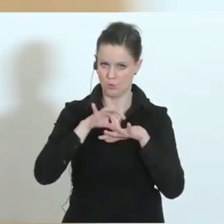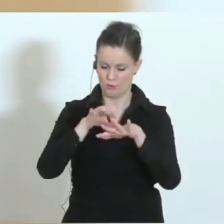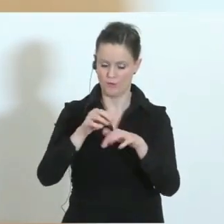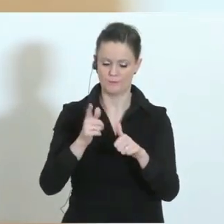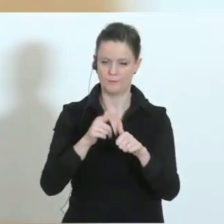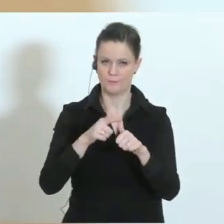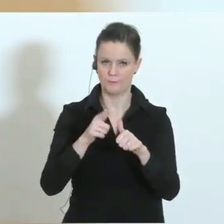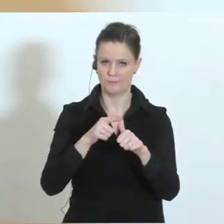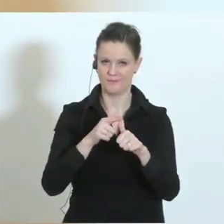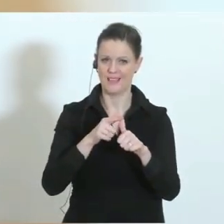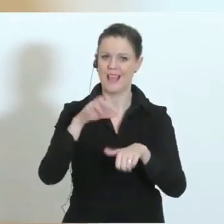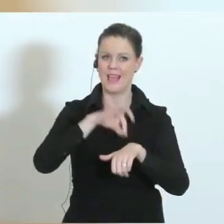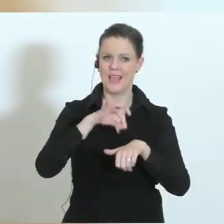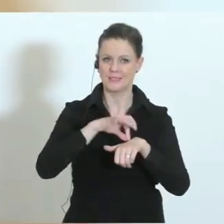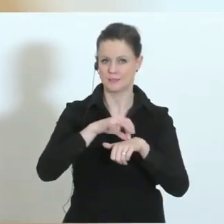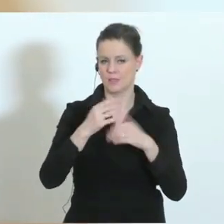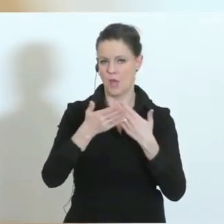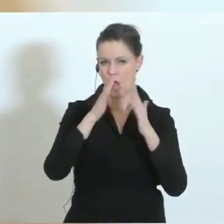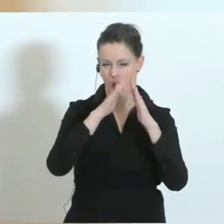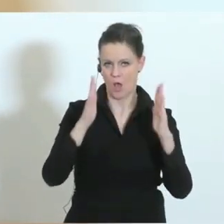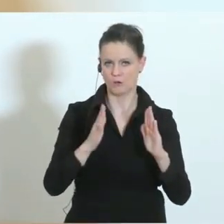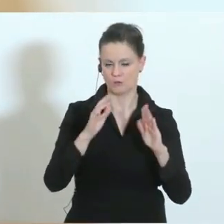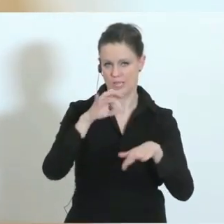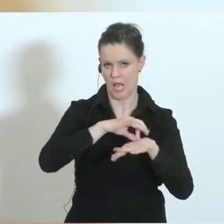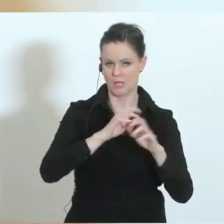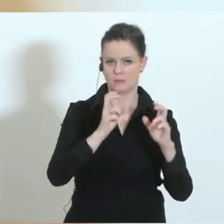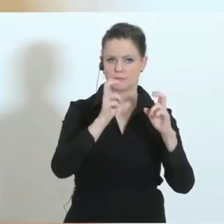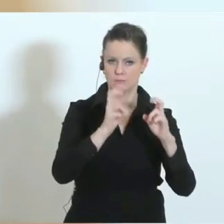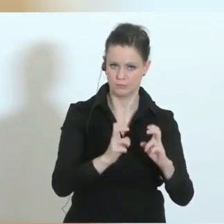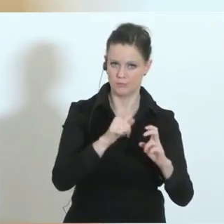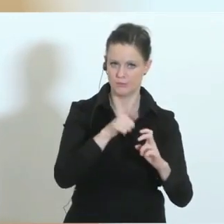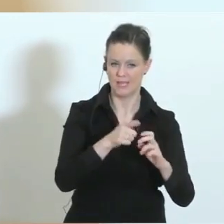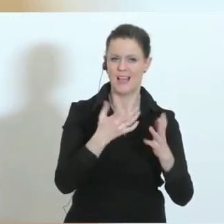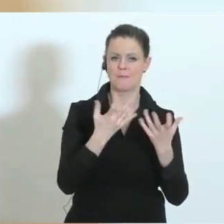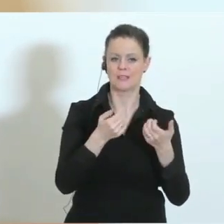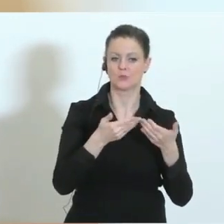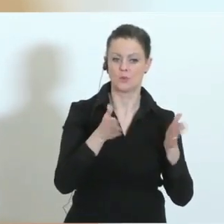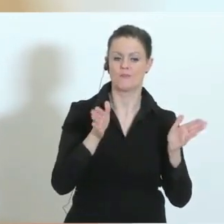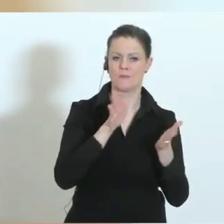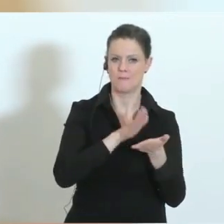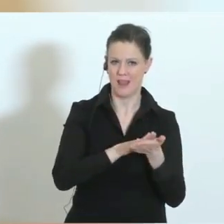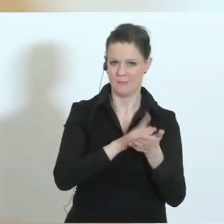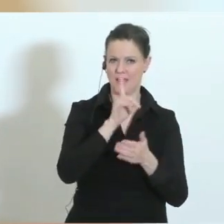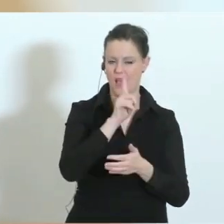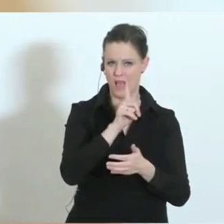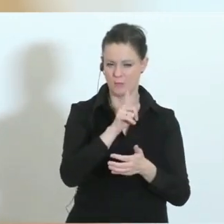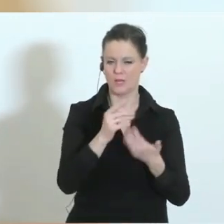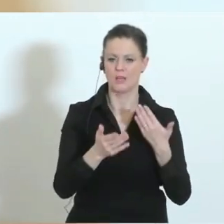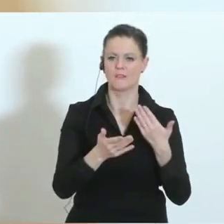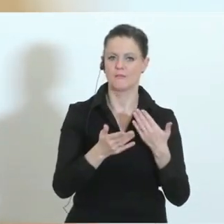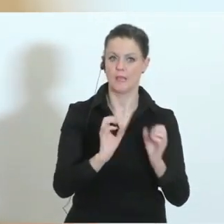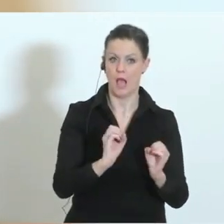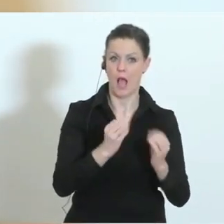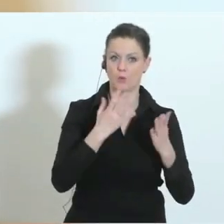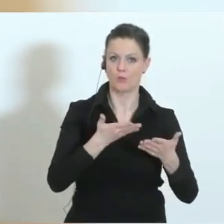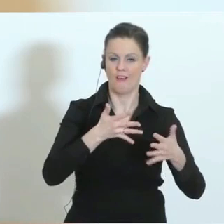niedergelassene Ärzte. Wir versuchen, die Arztpraxen offen zu halten, aber zu schauen, dass dann, wenn Akutfälle